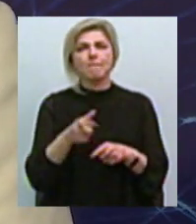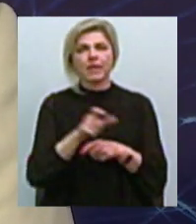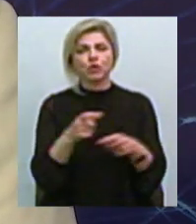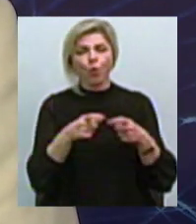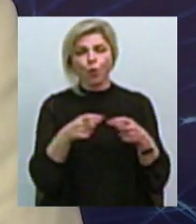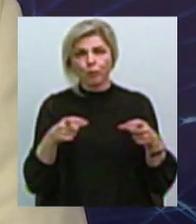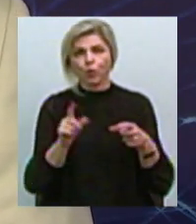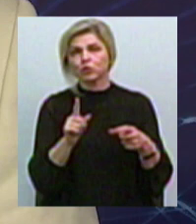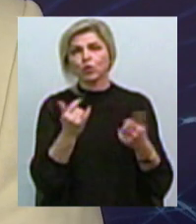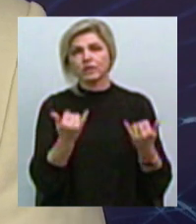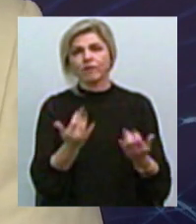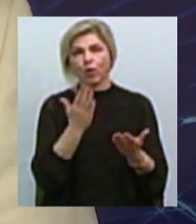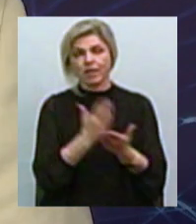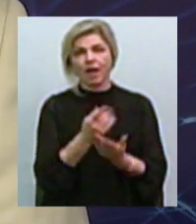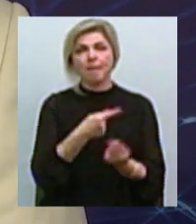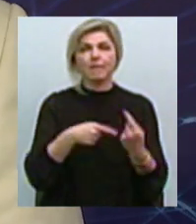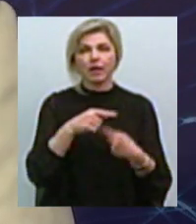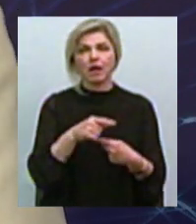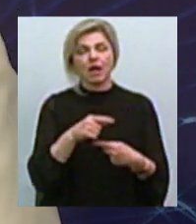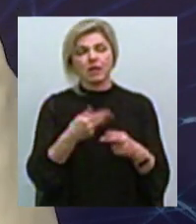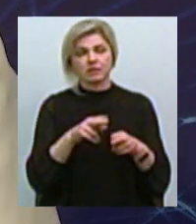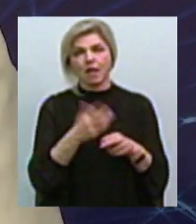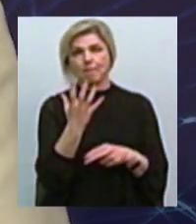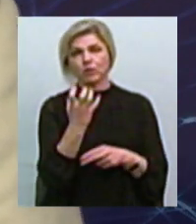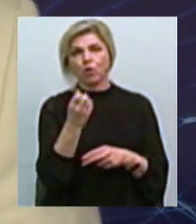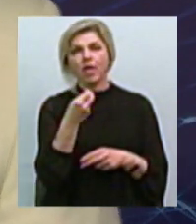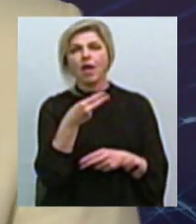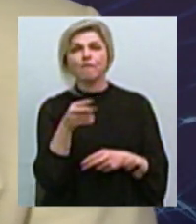з яких сьогодні є у обігу в світі, це 500 євро